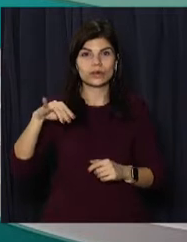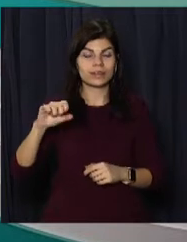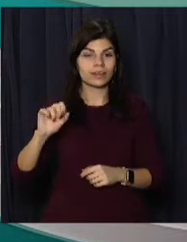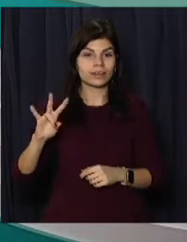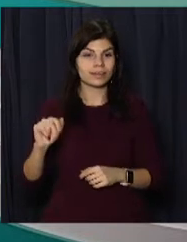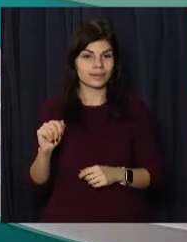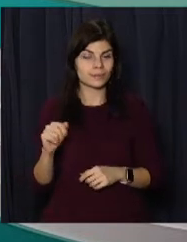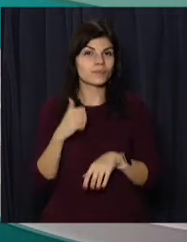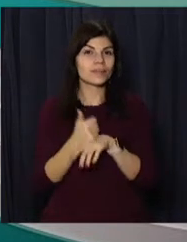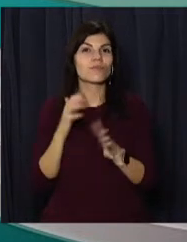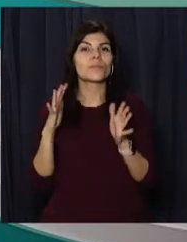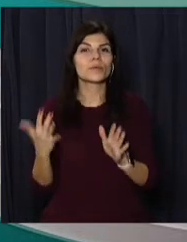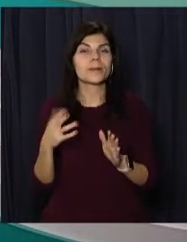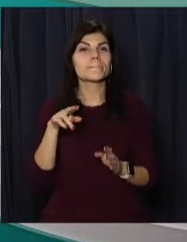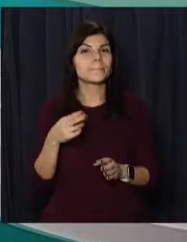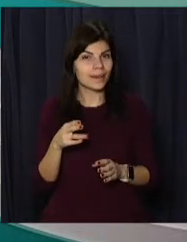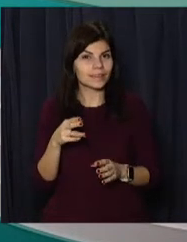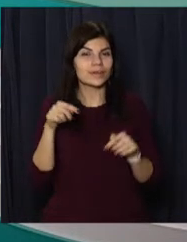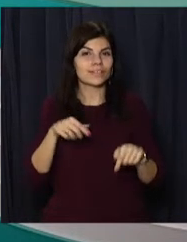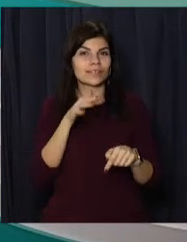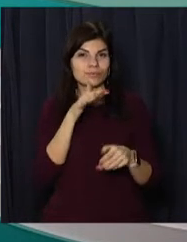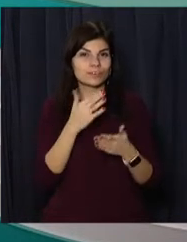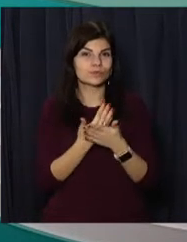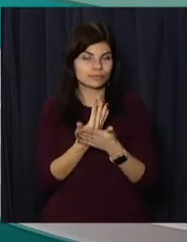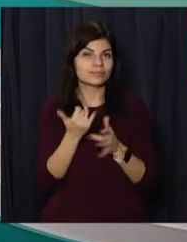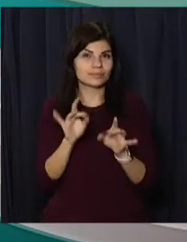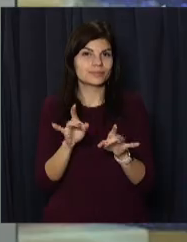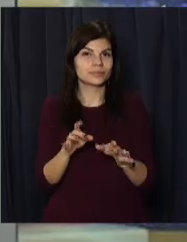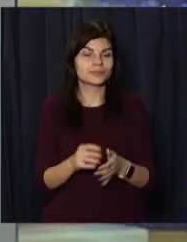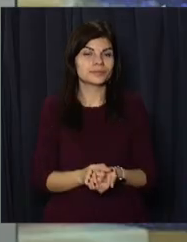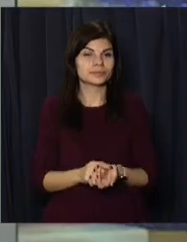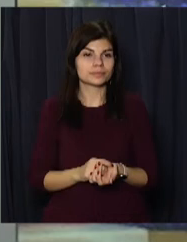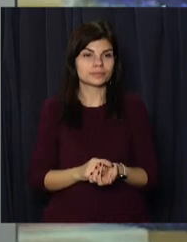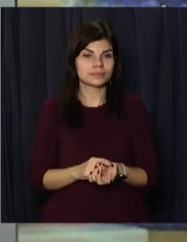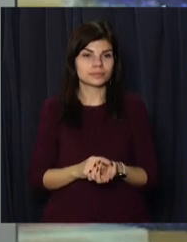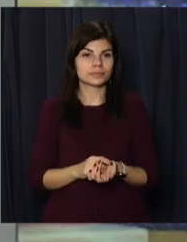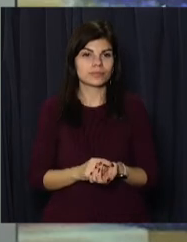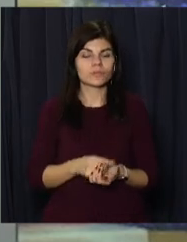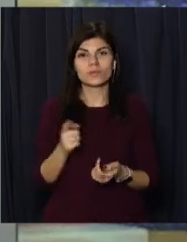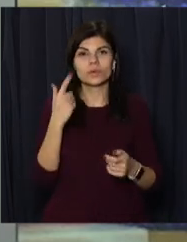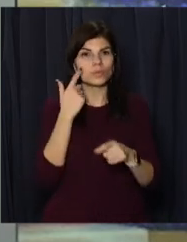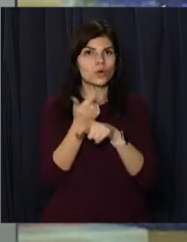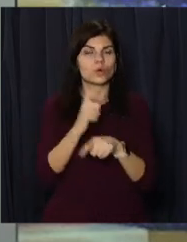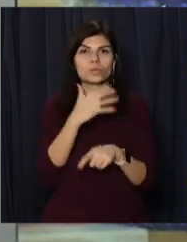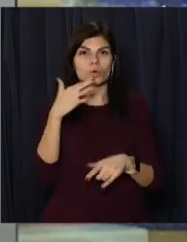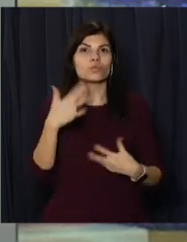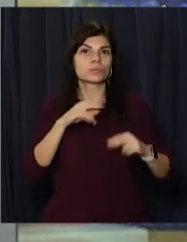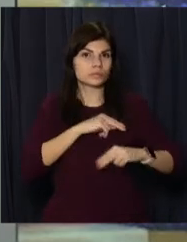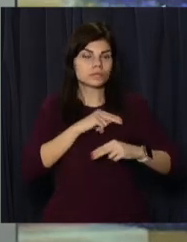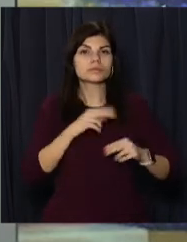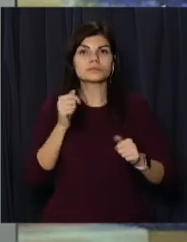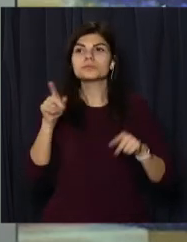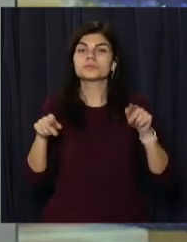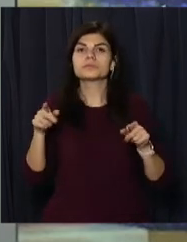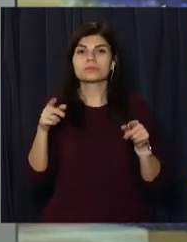Поговкіна. І про головні події п'ятниці на цю годину – далі у випуску. Переважна більшість вже працюють, решта